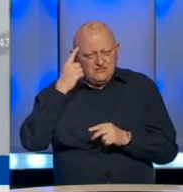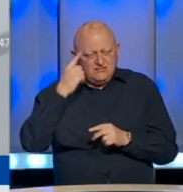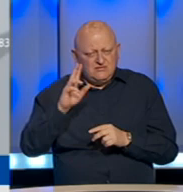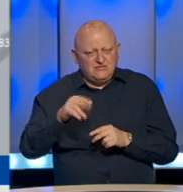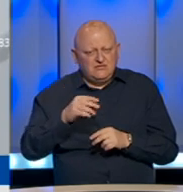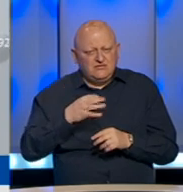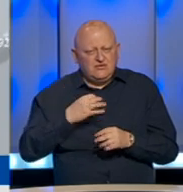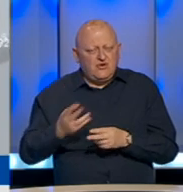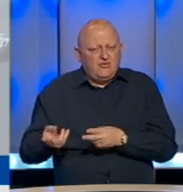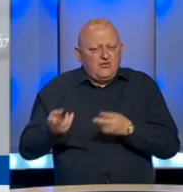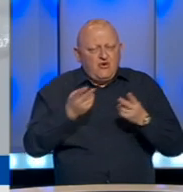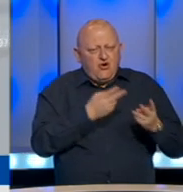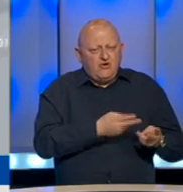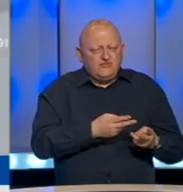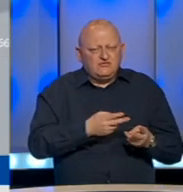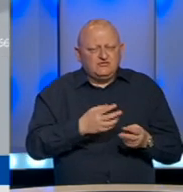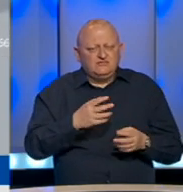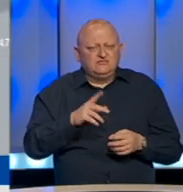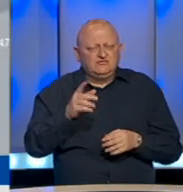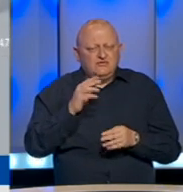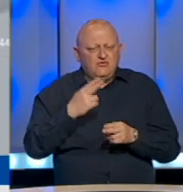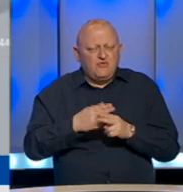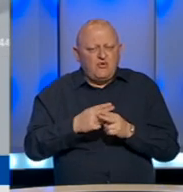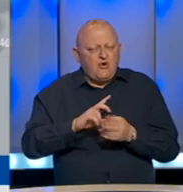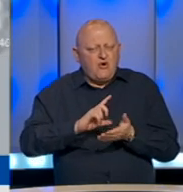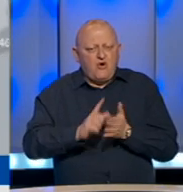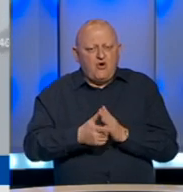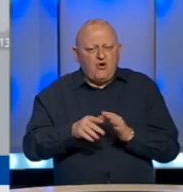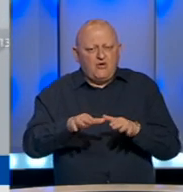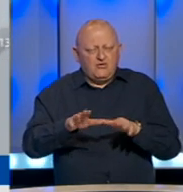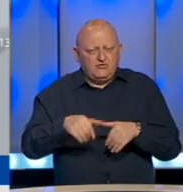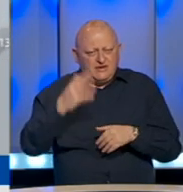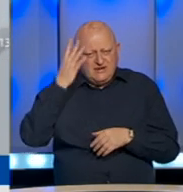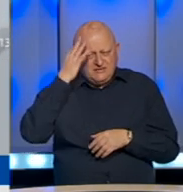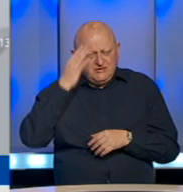je nju direktno odvezao na infektivni i ona je odmah izbrinuta.